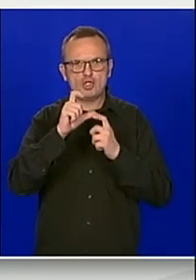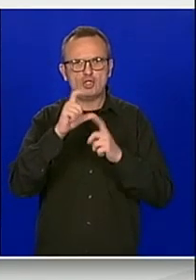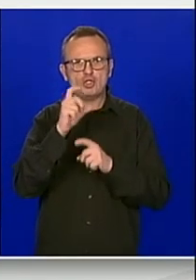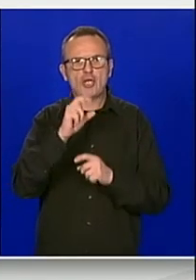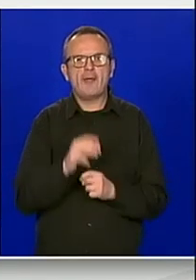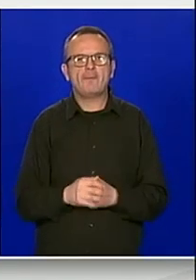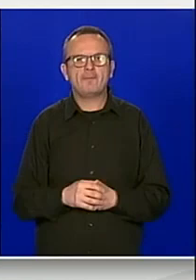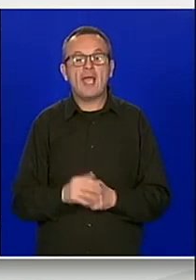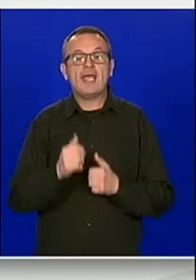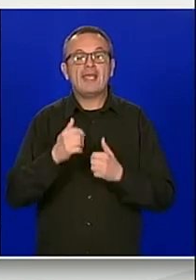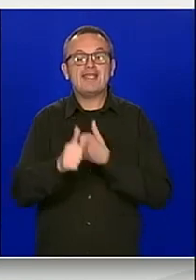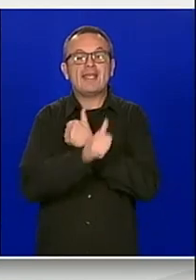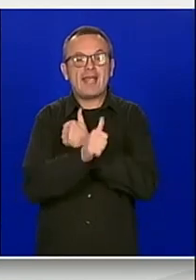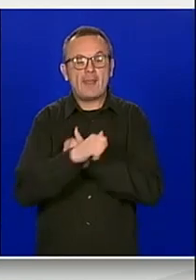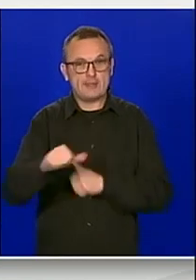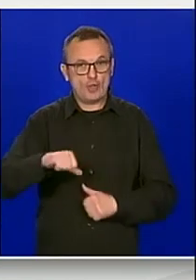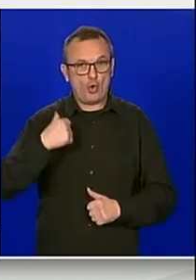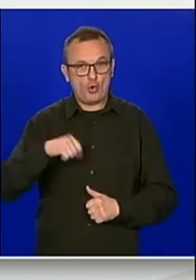11 godina,